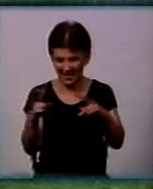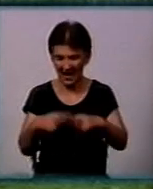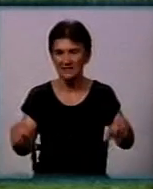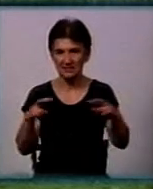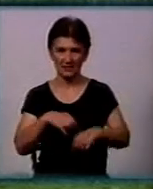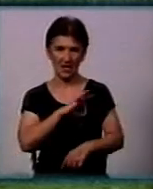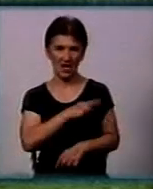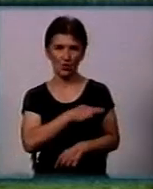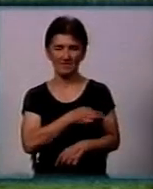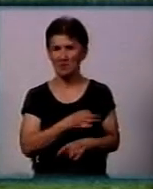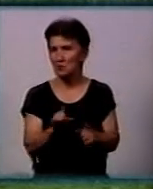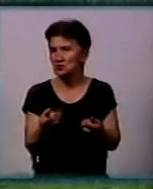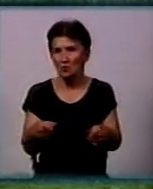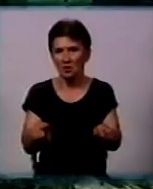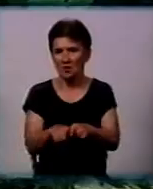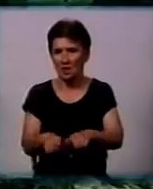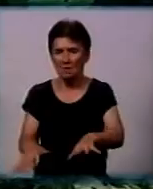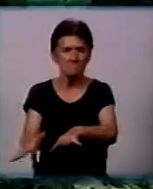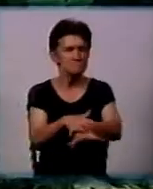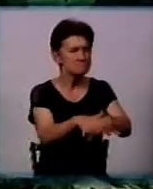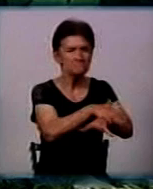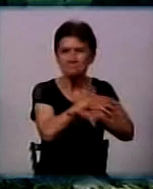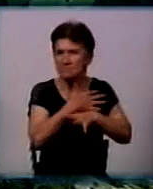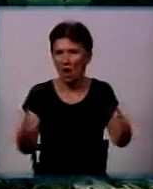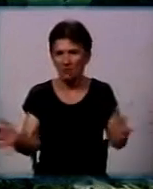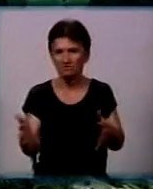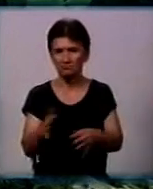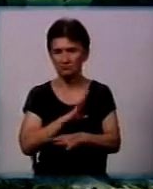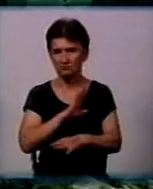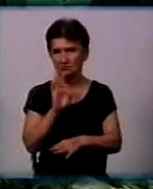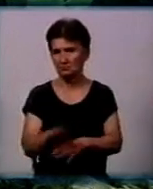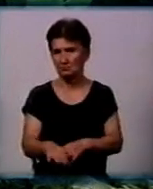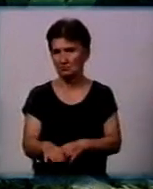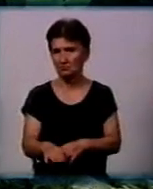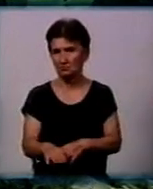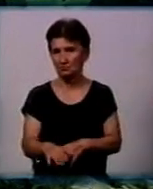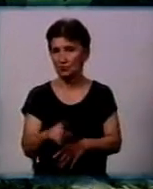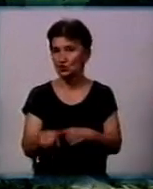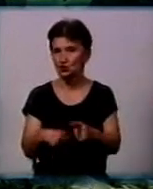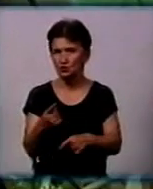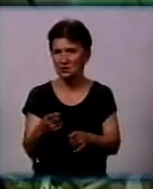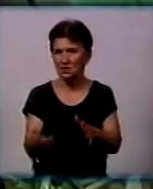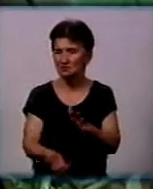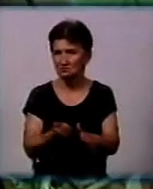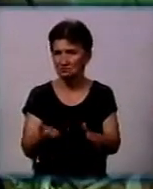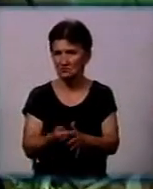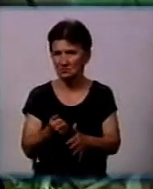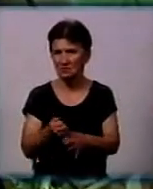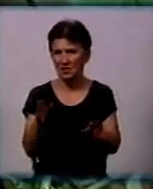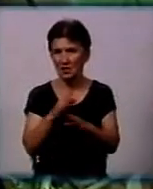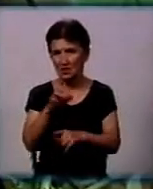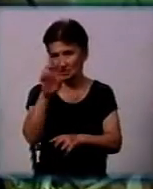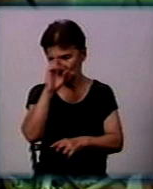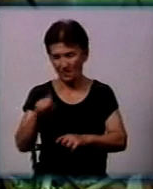можна так сказати. Чому так масово погибла риба. Якщо аналізи покарують, що риба загинула не через відсутність кисню у воді, то задану державі